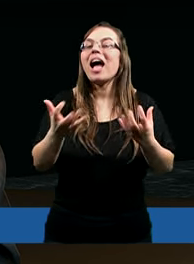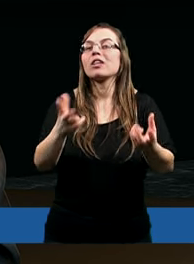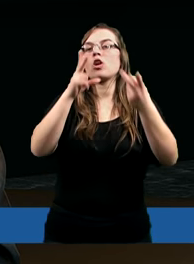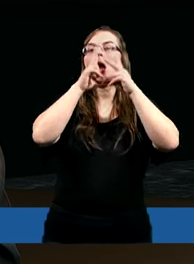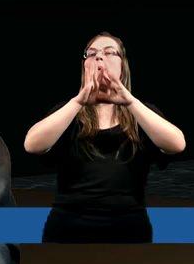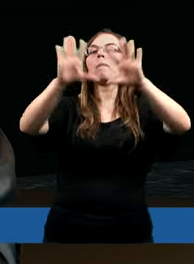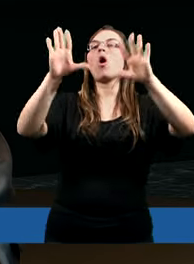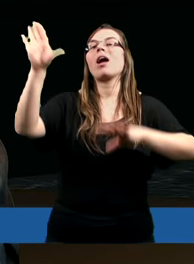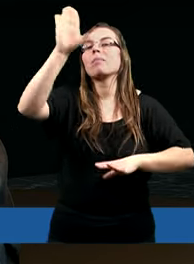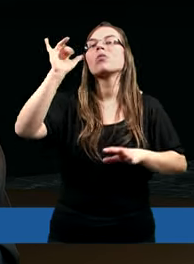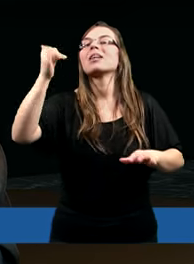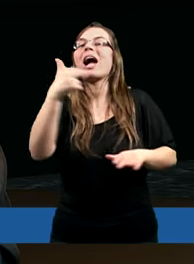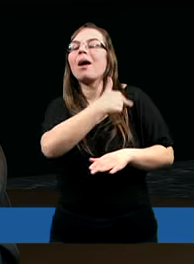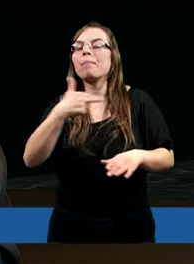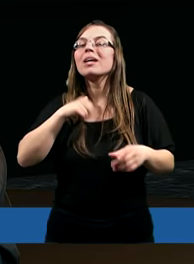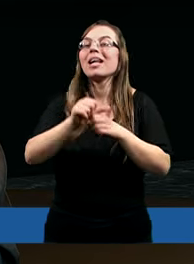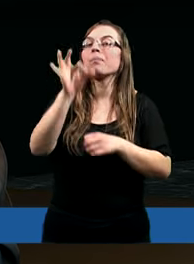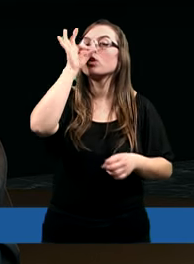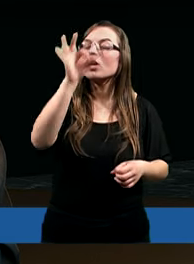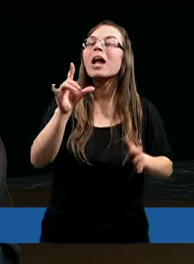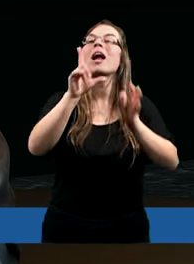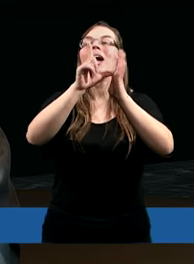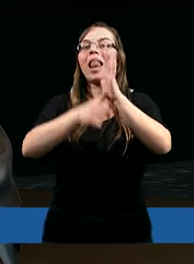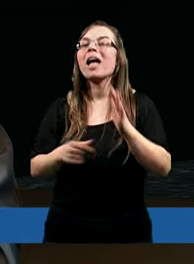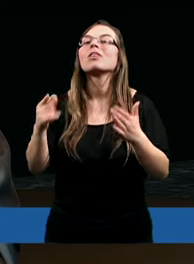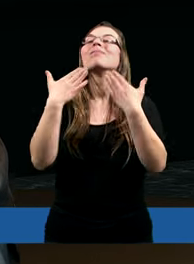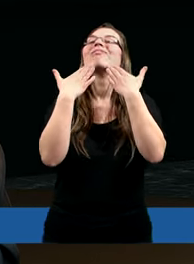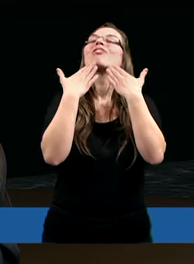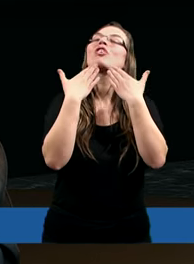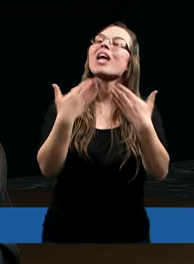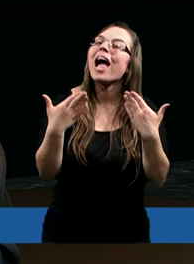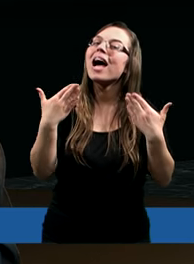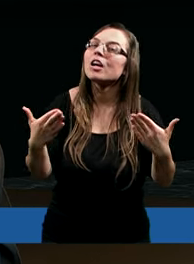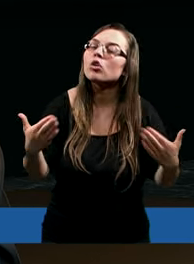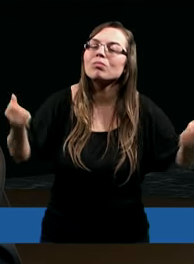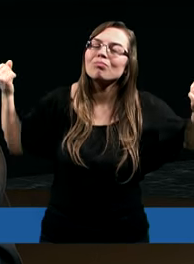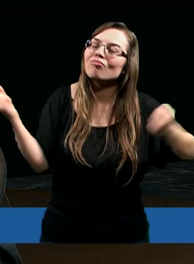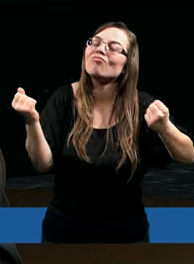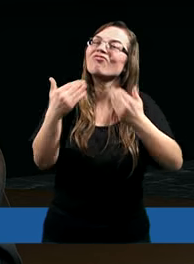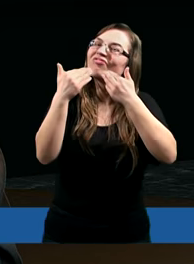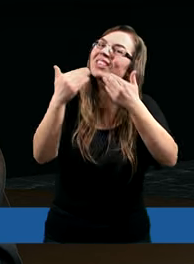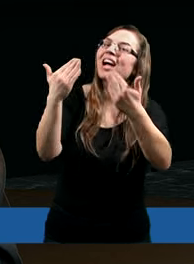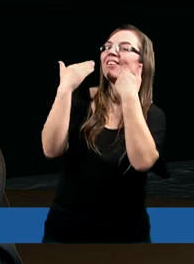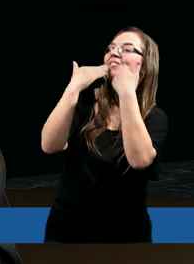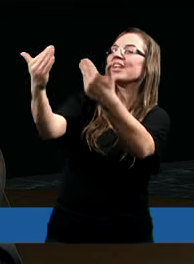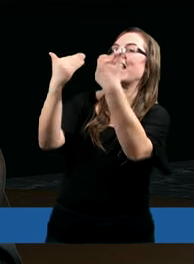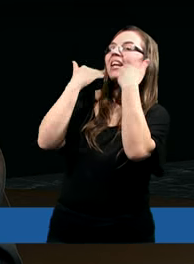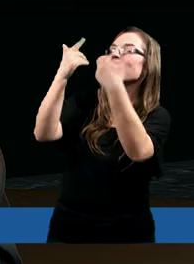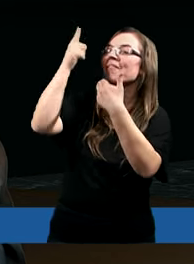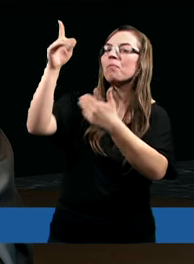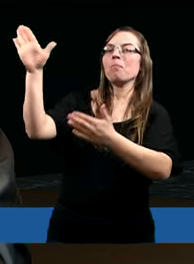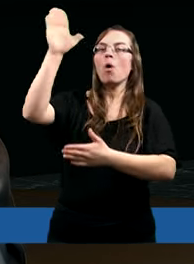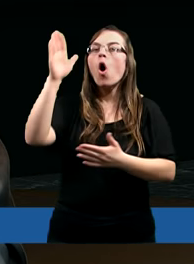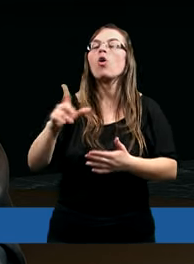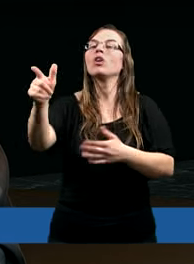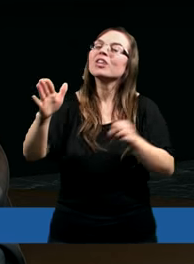pokazania Bogu, jacym my jesteśmy dobrzy, lecz z wdzięczności stać się posłusznym Panu Jezusowi w taki sposób,